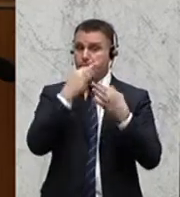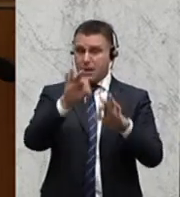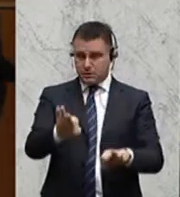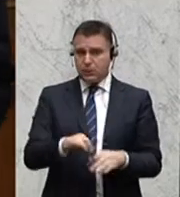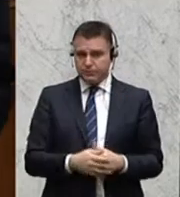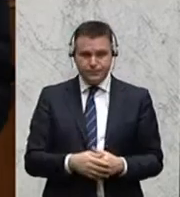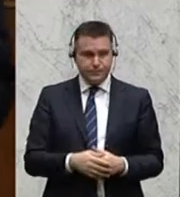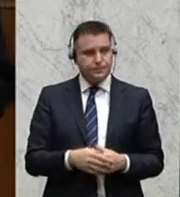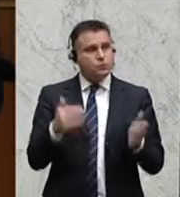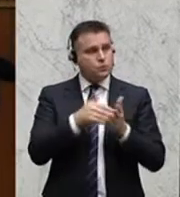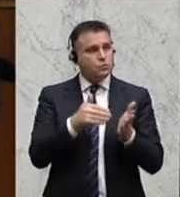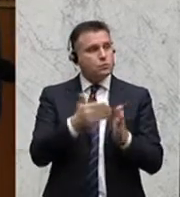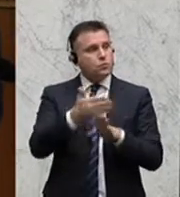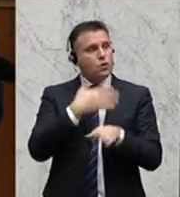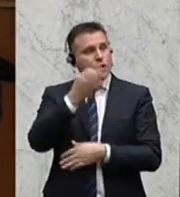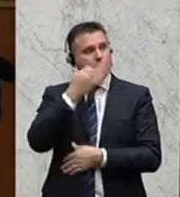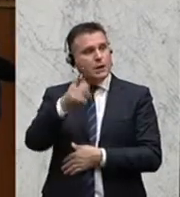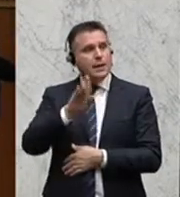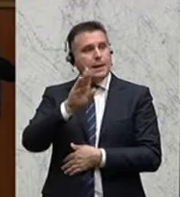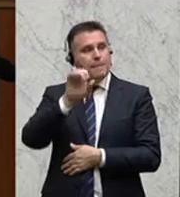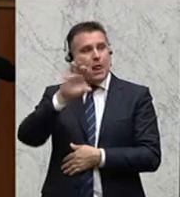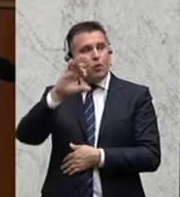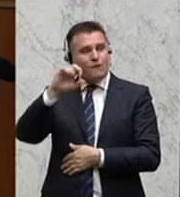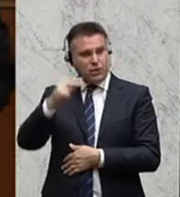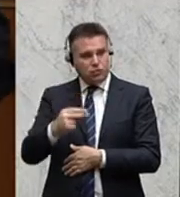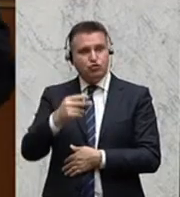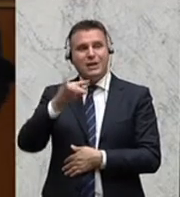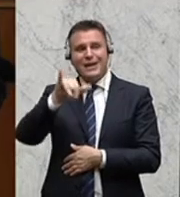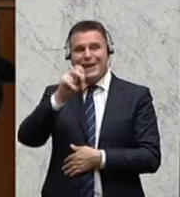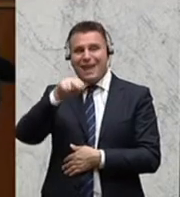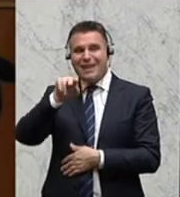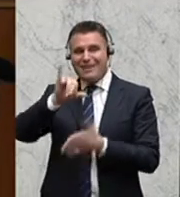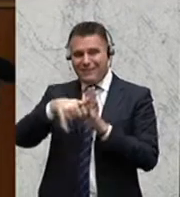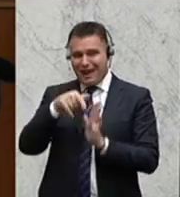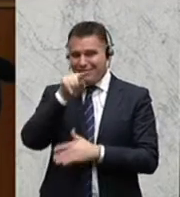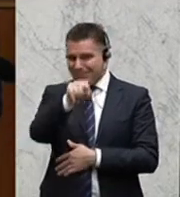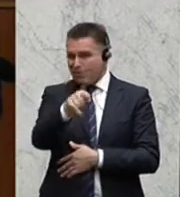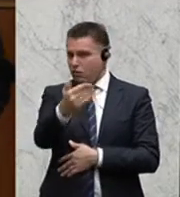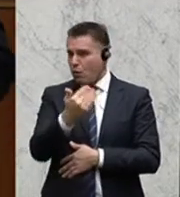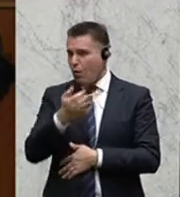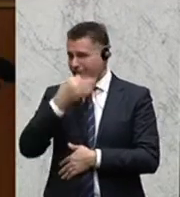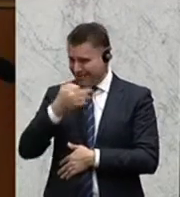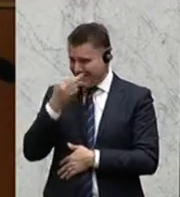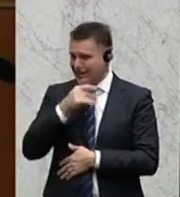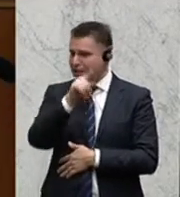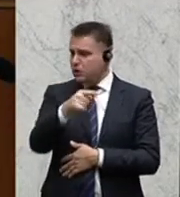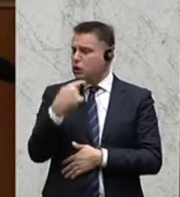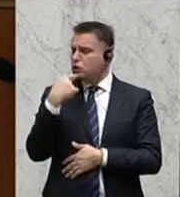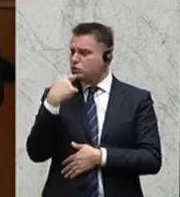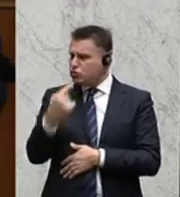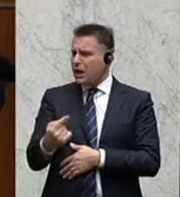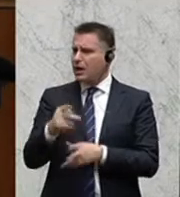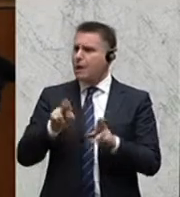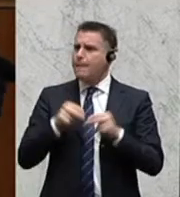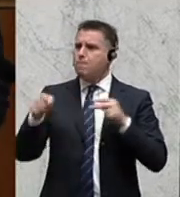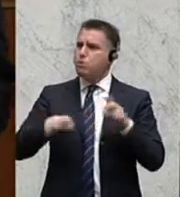Ich möchte aber kurz jetzt auch eingehen auf die Rede von Frau Perlakovic-Jenewein. Sie haben jetzt hier sehr ausführlich auch diskutiert, was alles